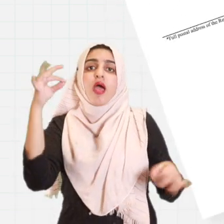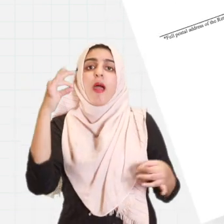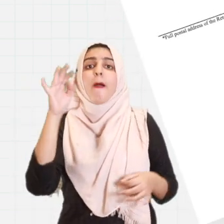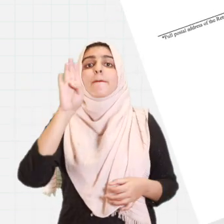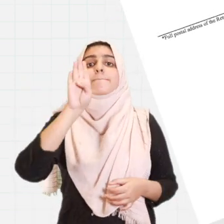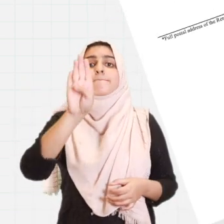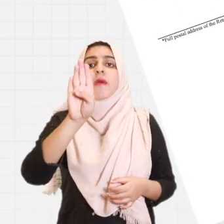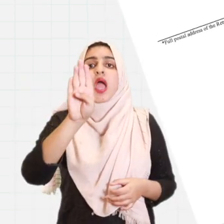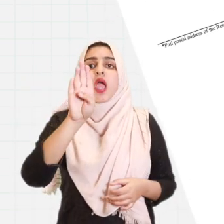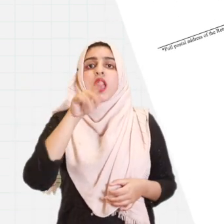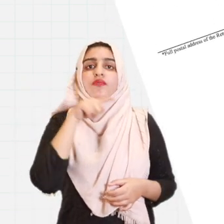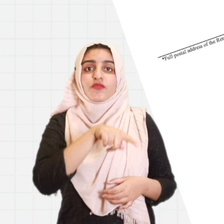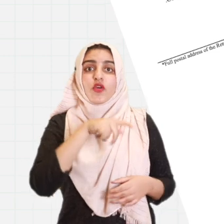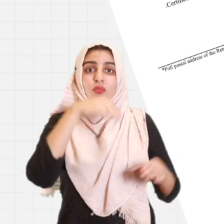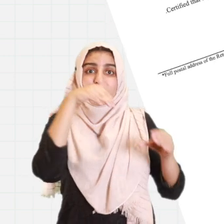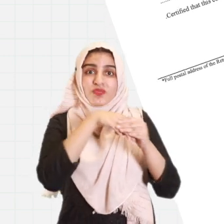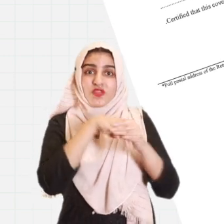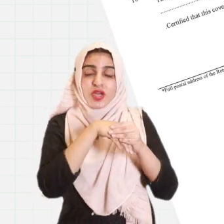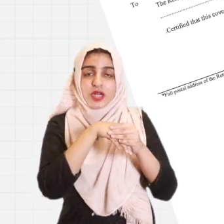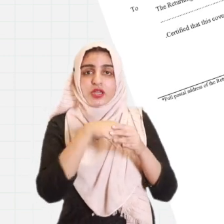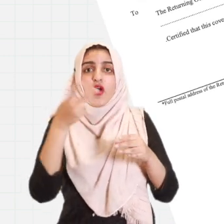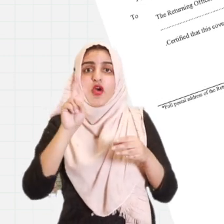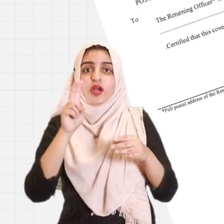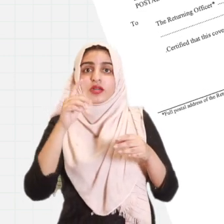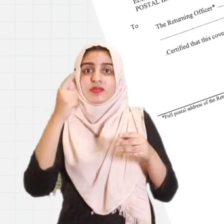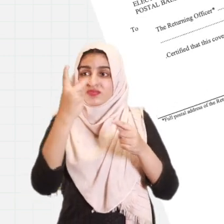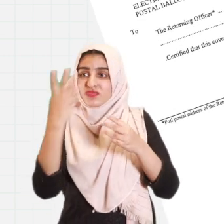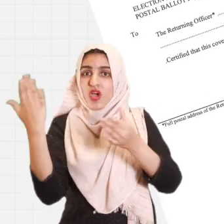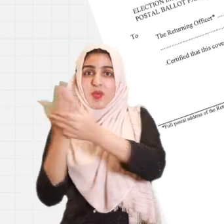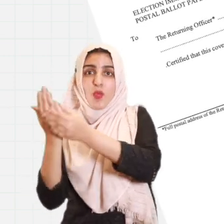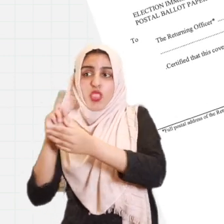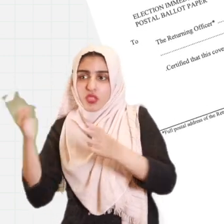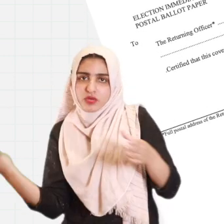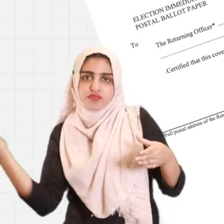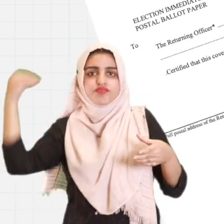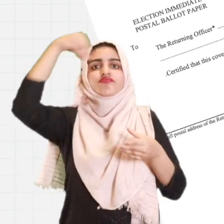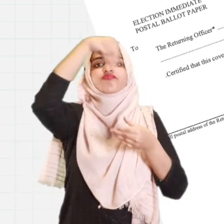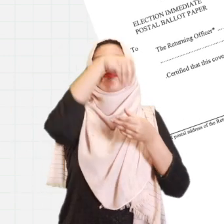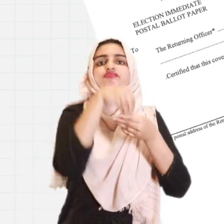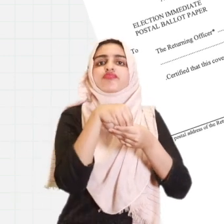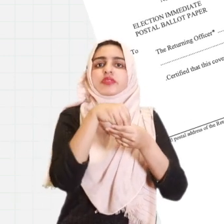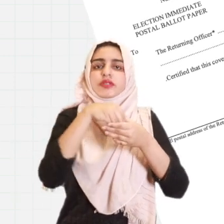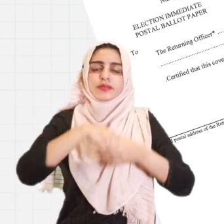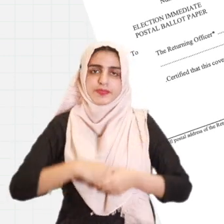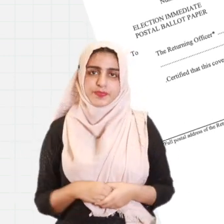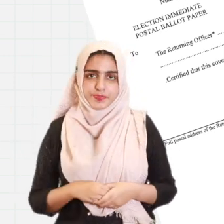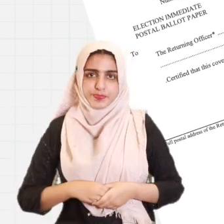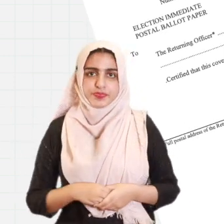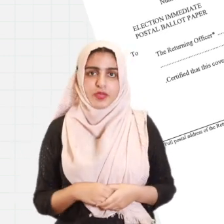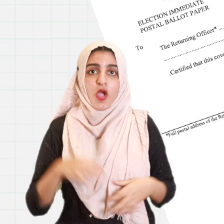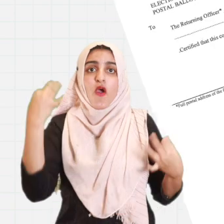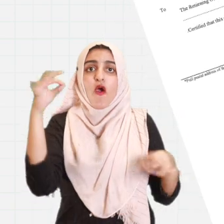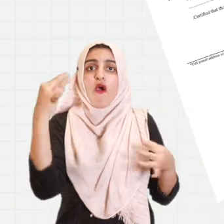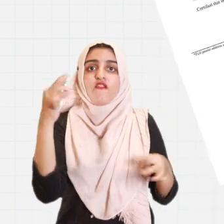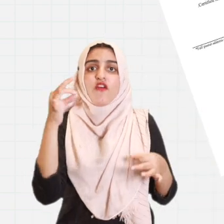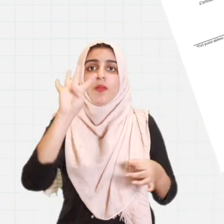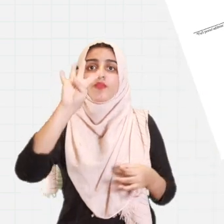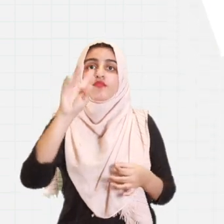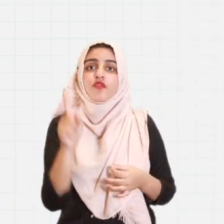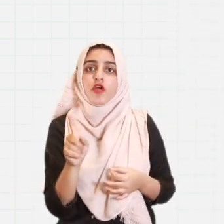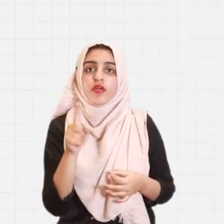فارم نمبر چالیس لفافہ بے جس میں ووٹ کی پرچی والا لفافہ اور ڈیکلیریشن فارم بند کیا جائے گا